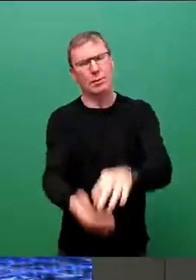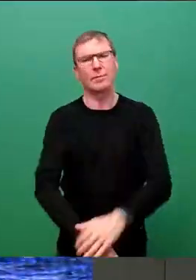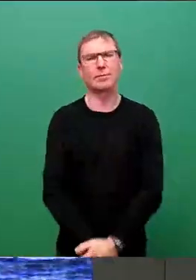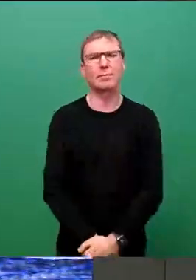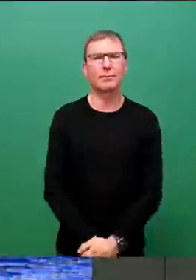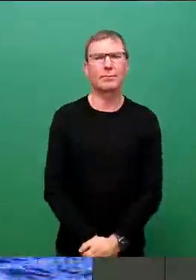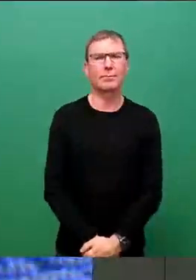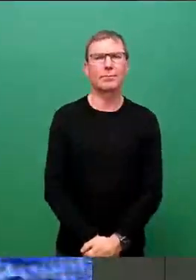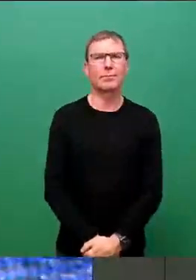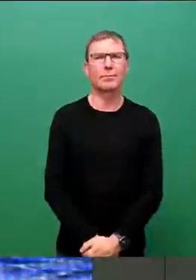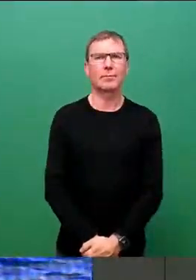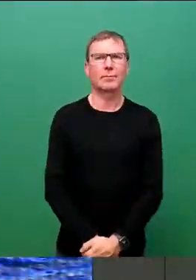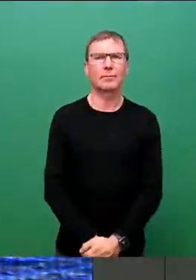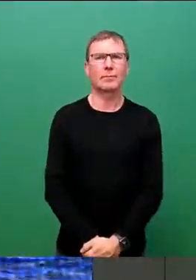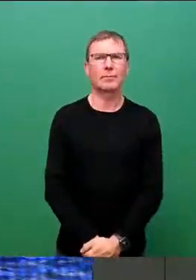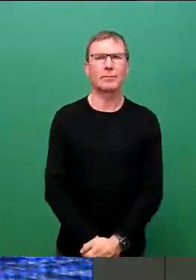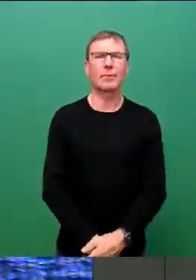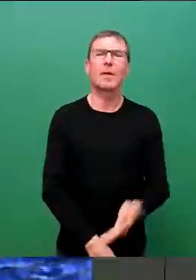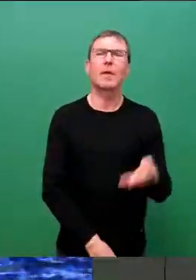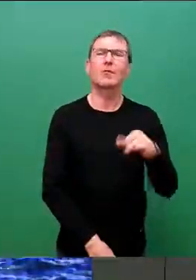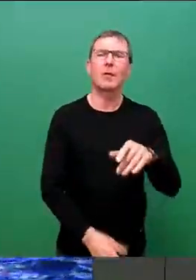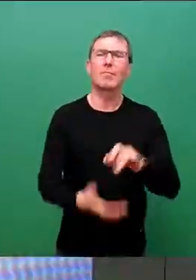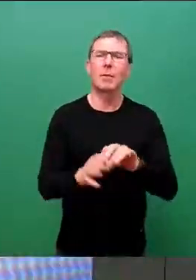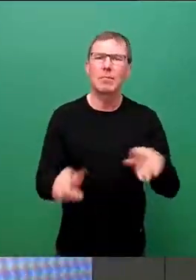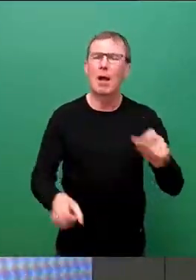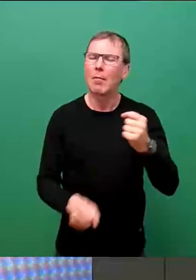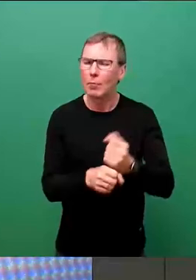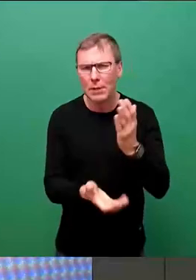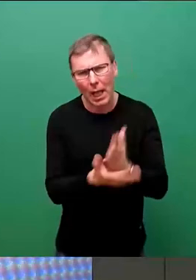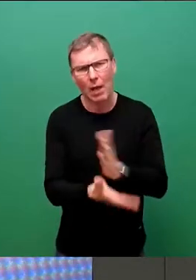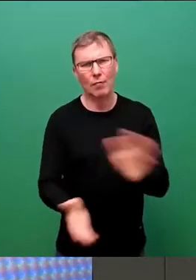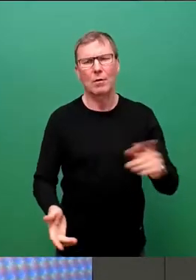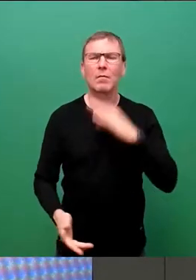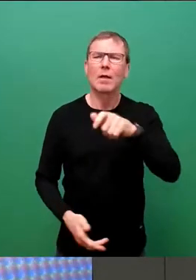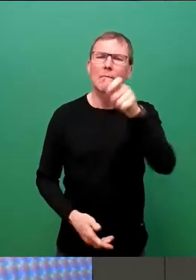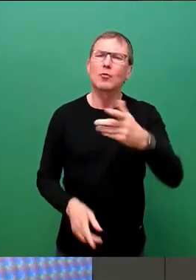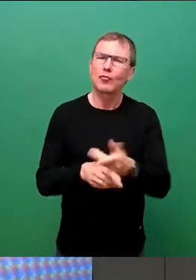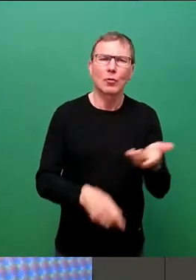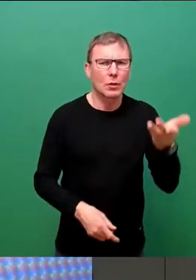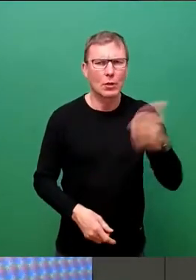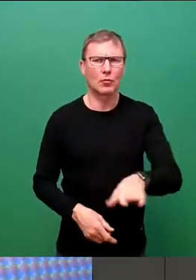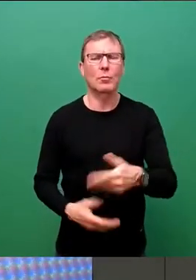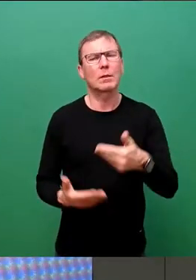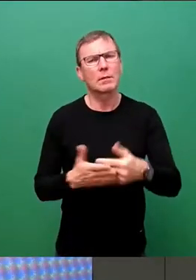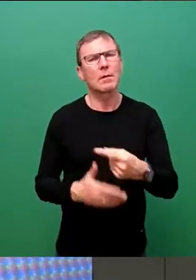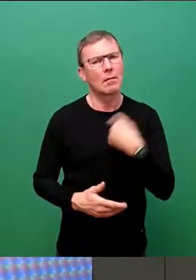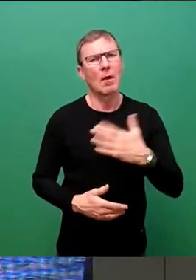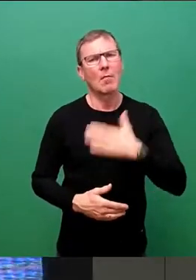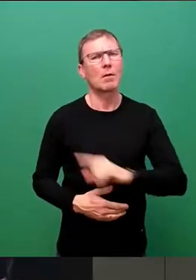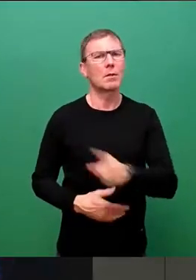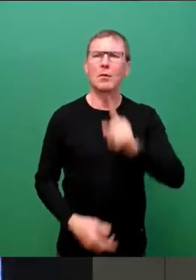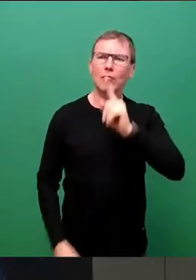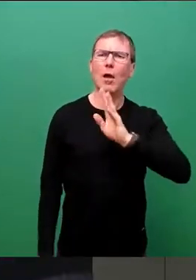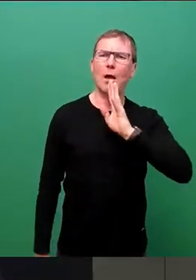Das Sterben im Mittelmeer muss ein Ende haben. Viel zu viele Menschen sind schon gestorben. Deswegen wollen wir jetzt nicht nur reden, sondern wir wollen